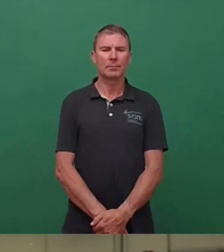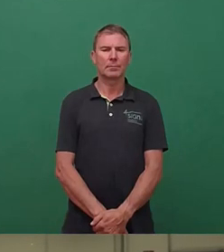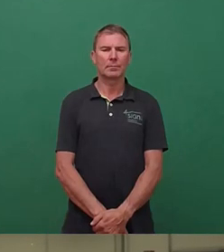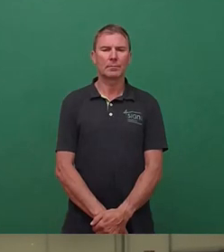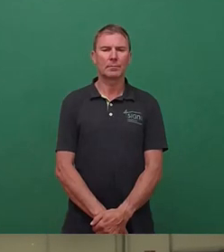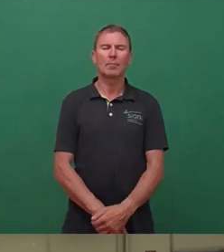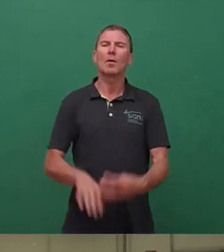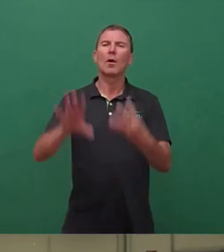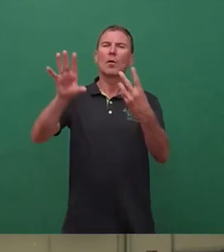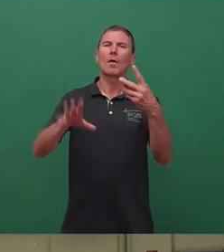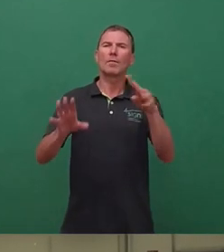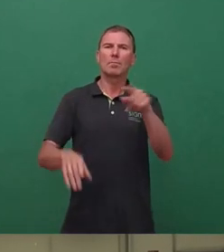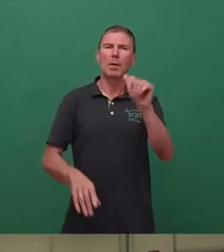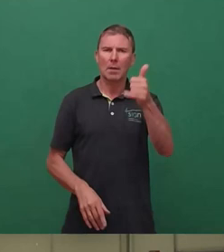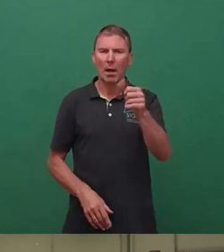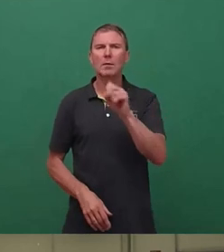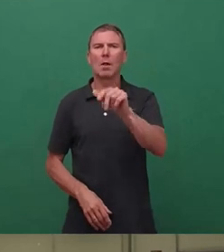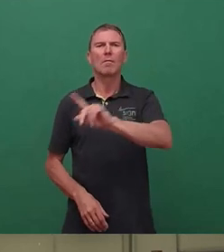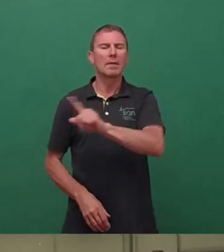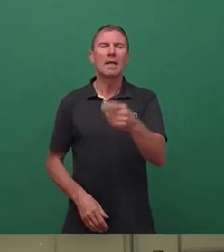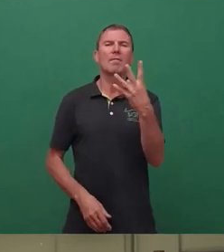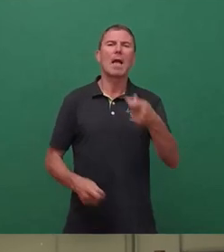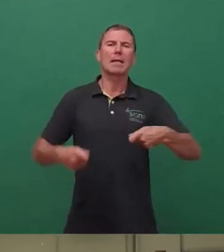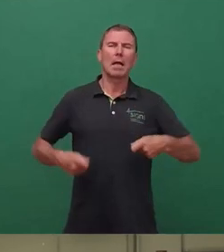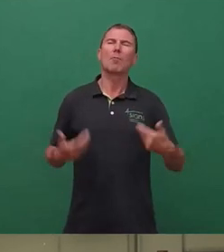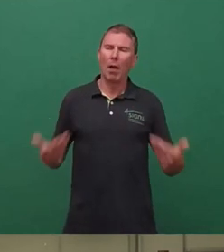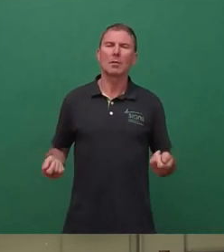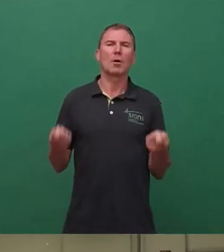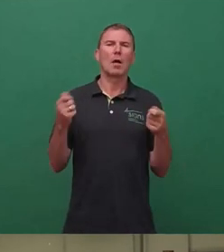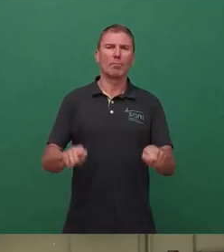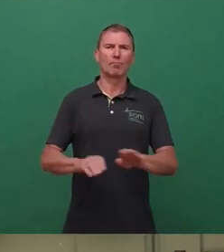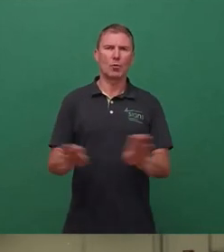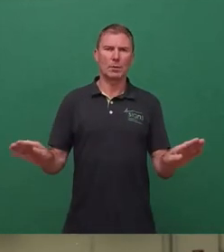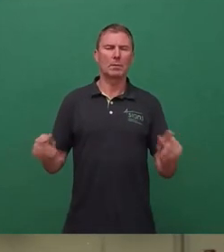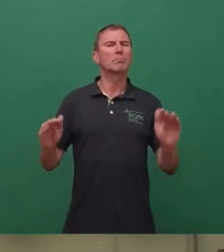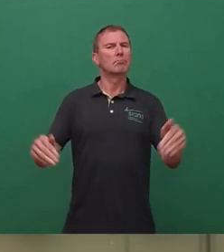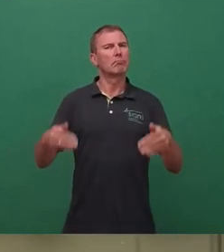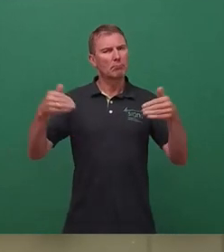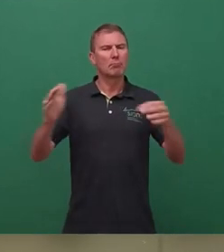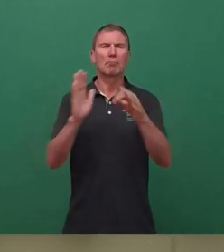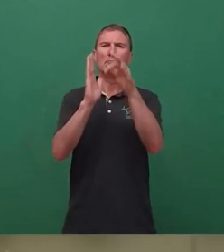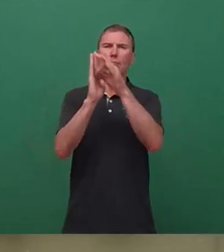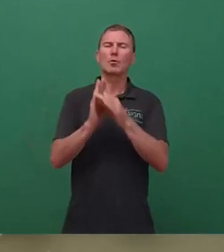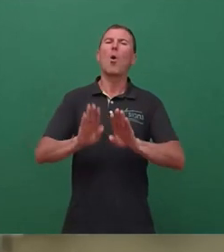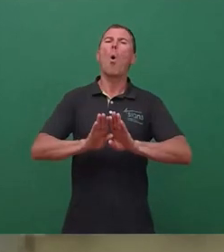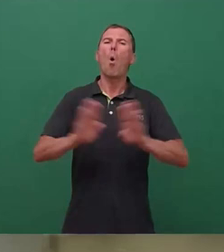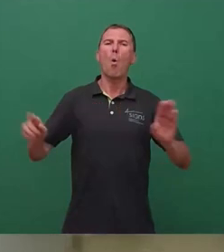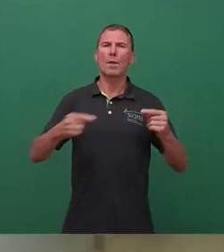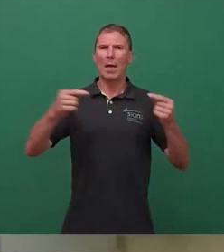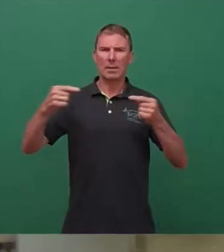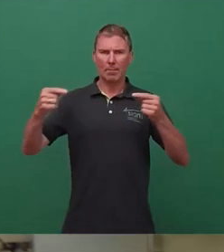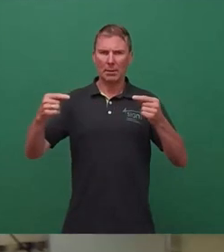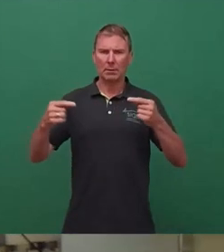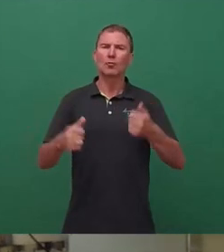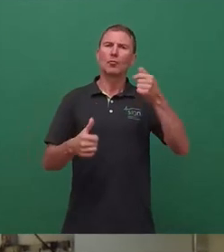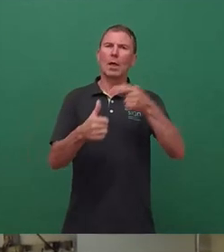49, 12, nein, 4, Enthaltungen, damit so beschlossen. Wir kommen damit zu den Punkten ohne Debatte. Ich darf zunächst den